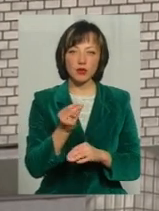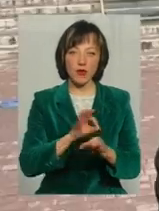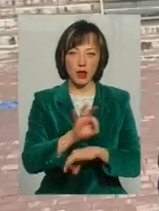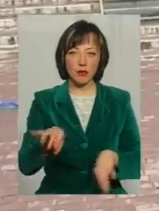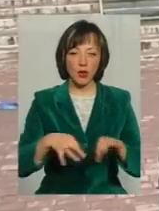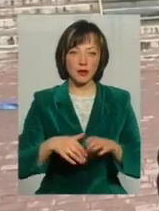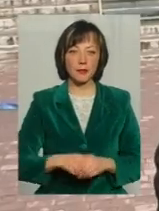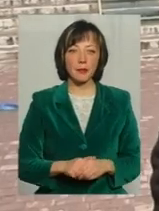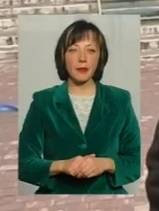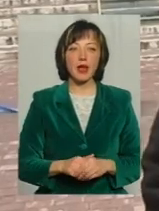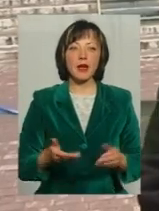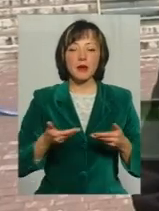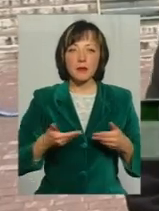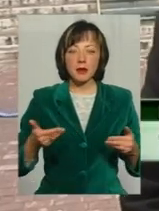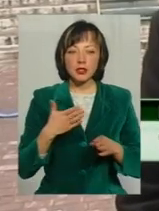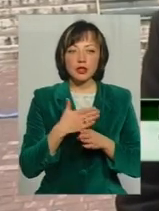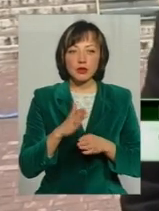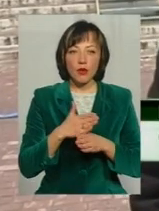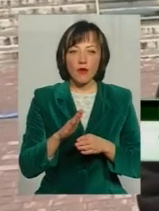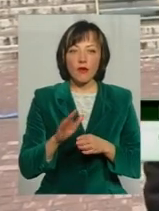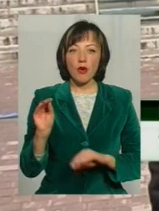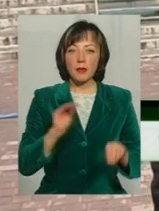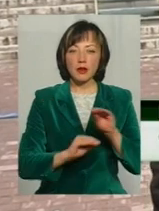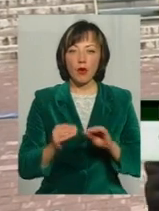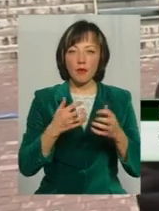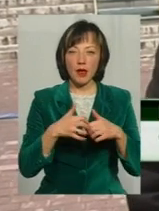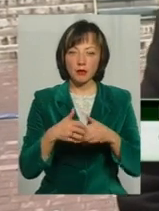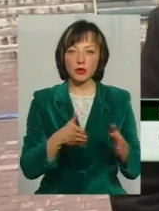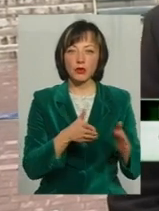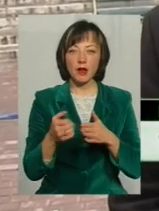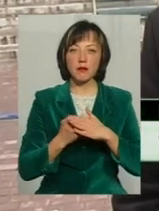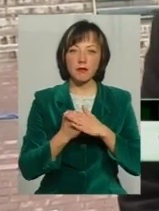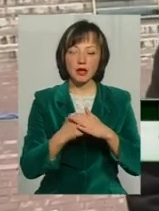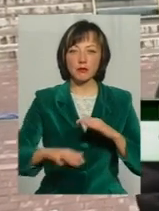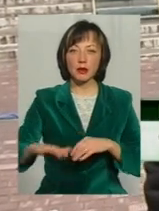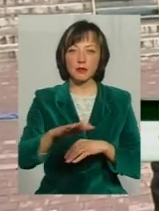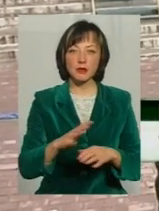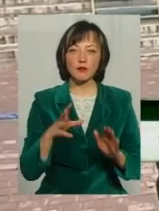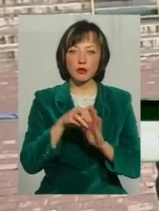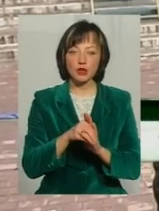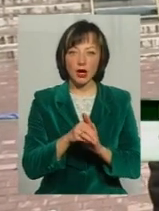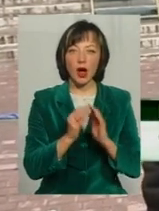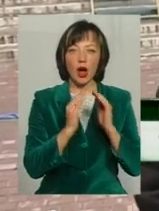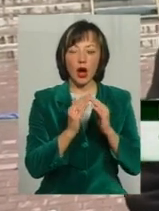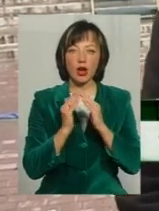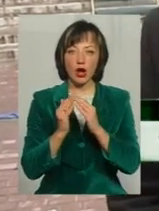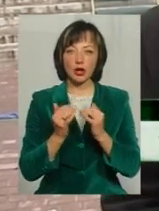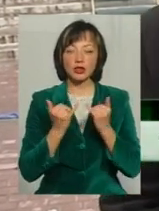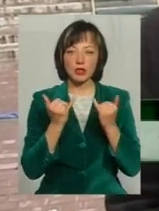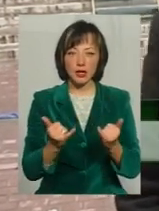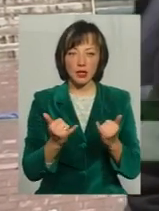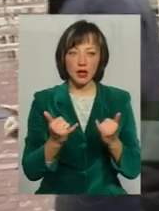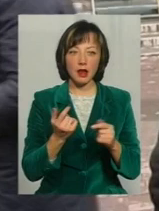проєкту Ми частково комплектували обладнання, ми підготовлювали базу, готовили приміщення, в тому числі гараж для